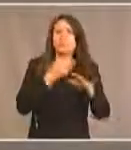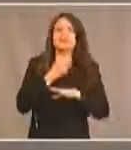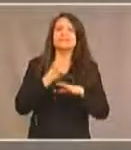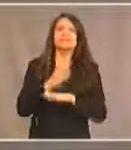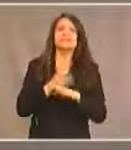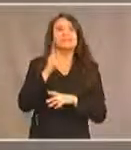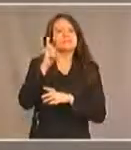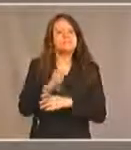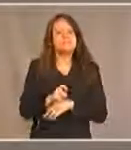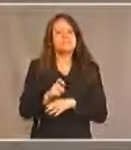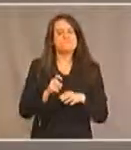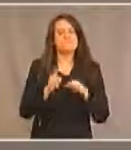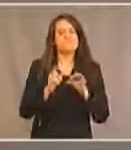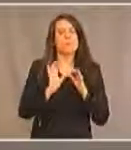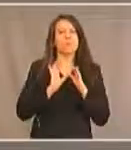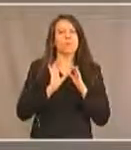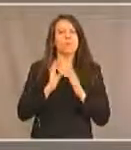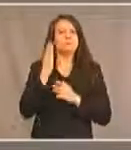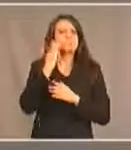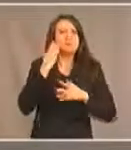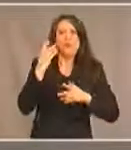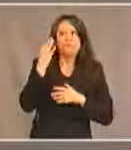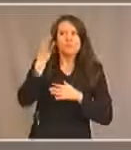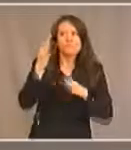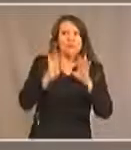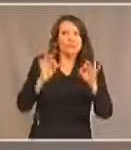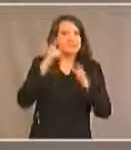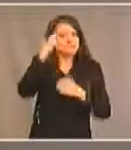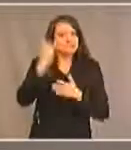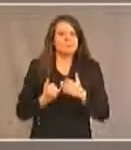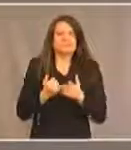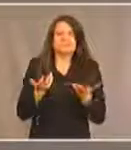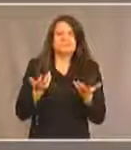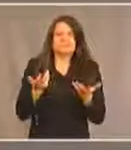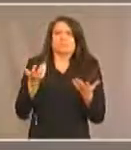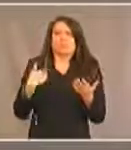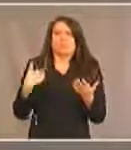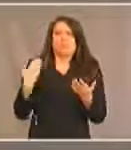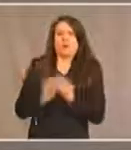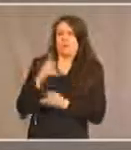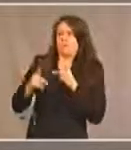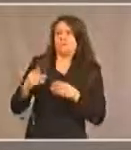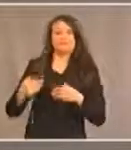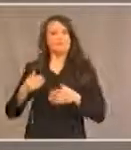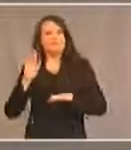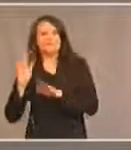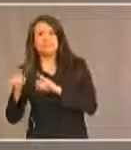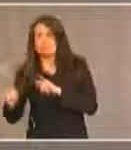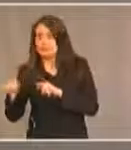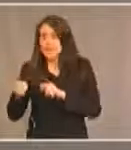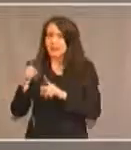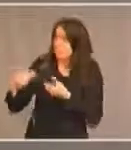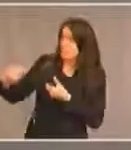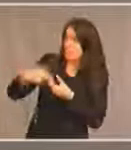devront tenir compte de cela à l'avenir. Le citoyen doit être au cœur de la